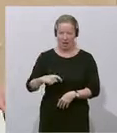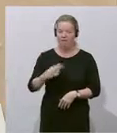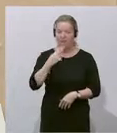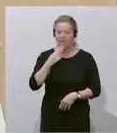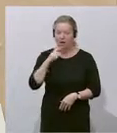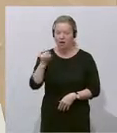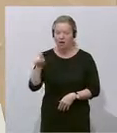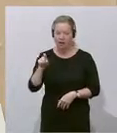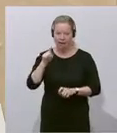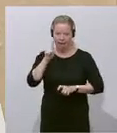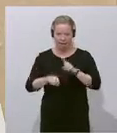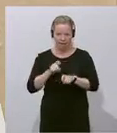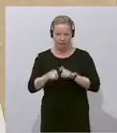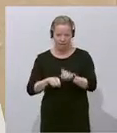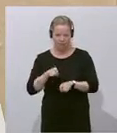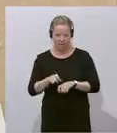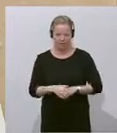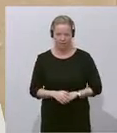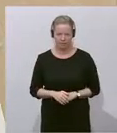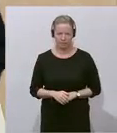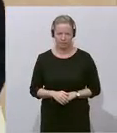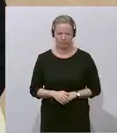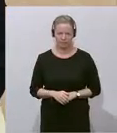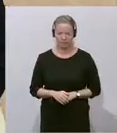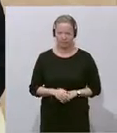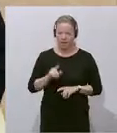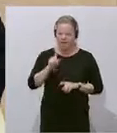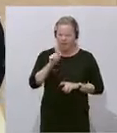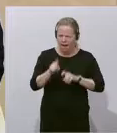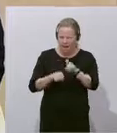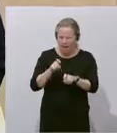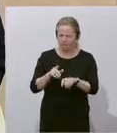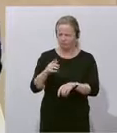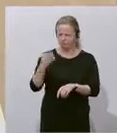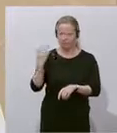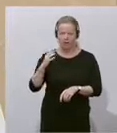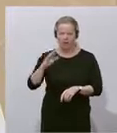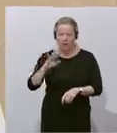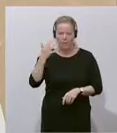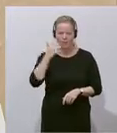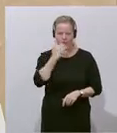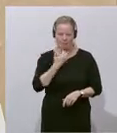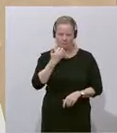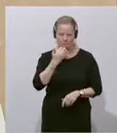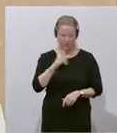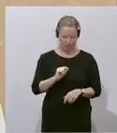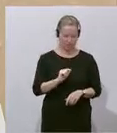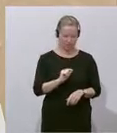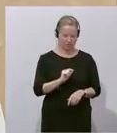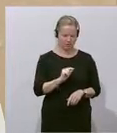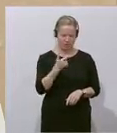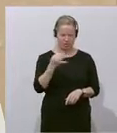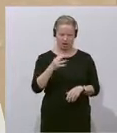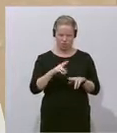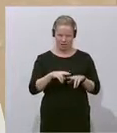Der Hacker taucht auf und am 5. September, zwei Tage nach Erscheinung des Falter,